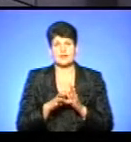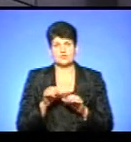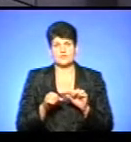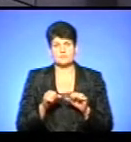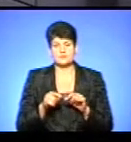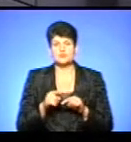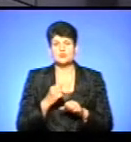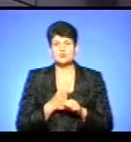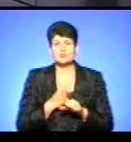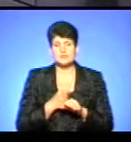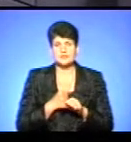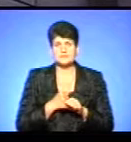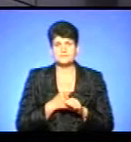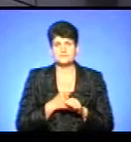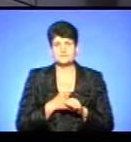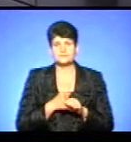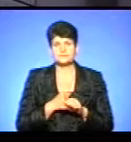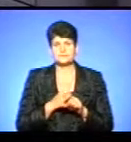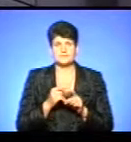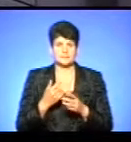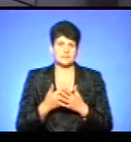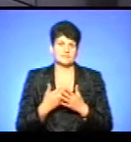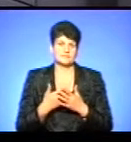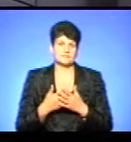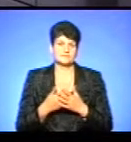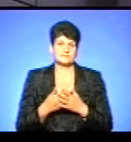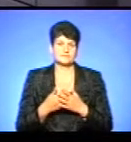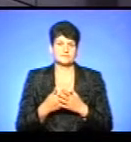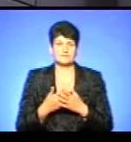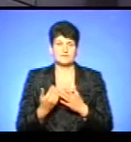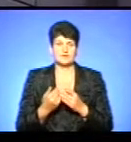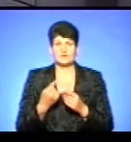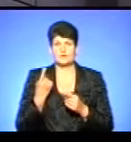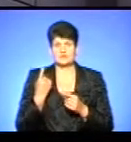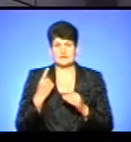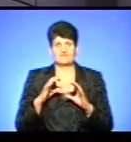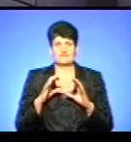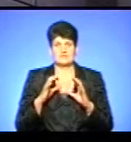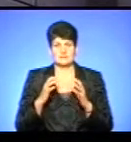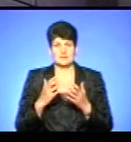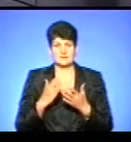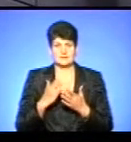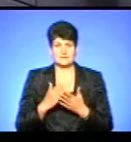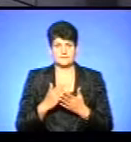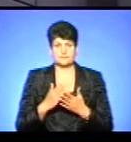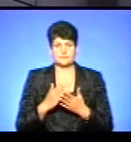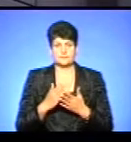і вони розробили, скажімо, такий прототип. Він є в одному екземплярі в залі в світі, який